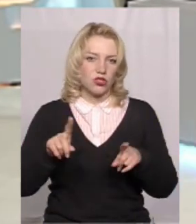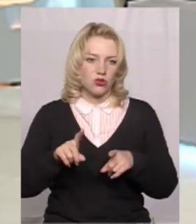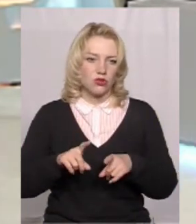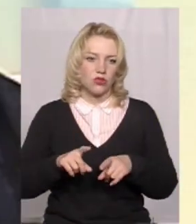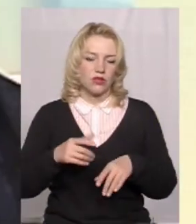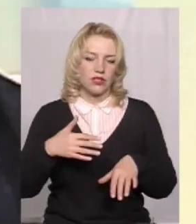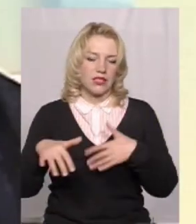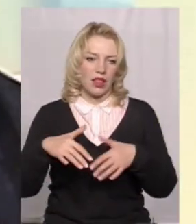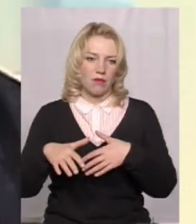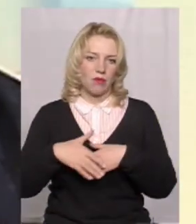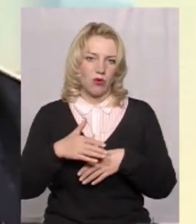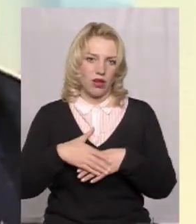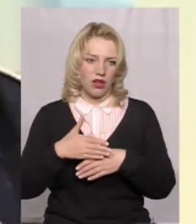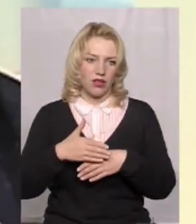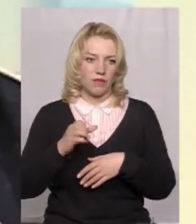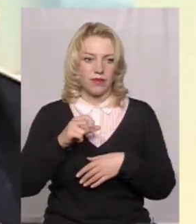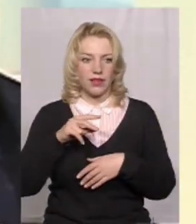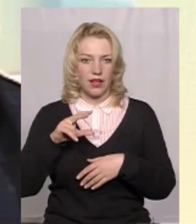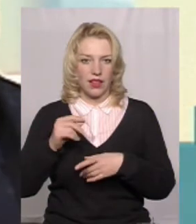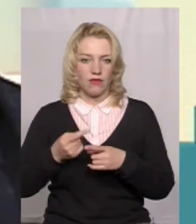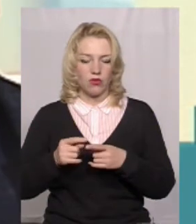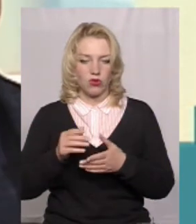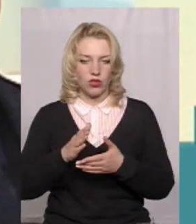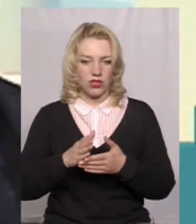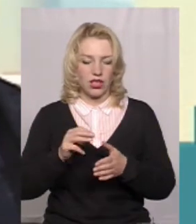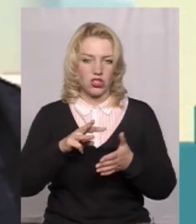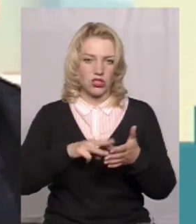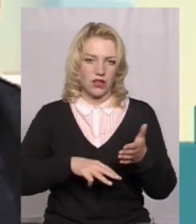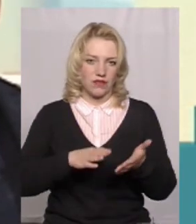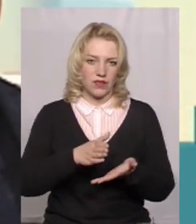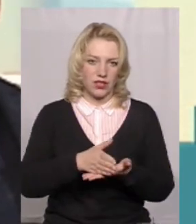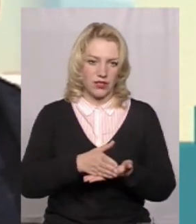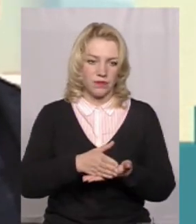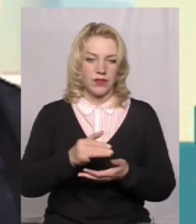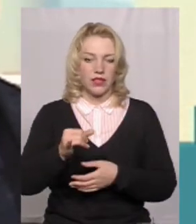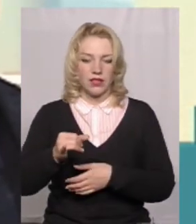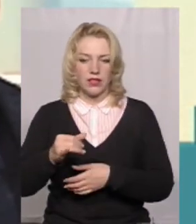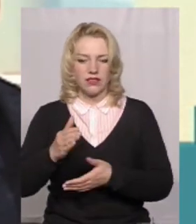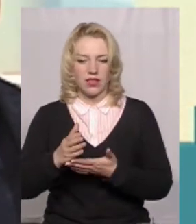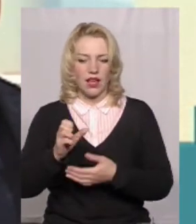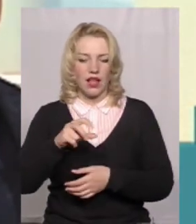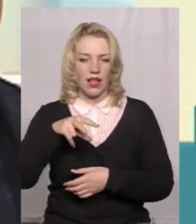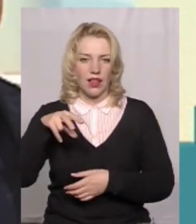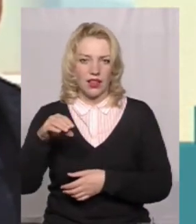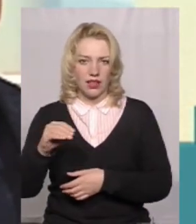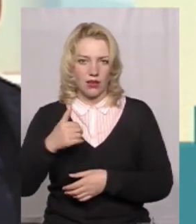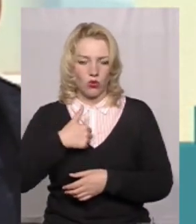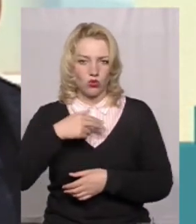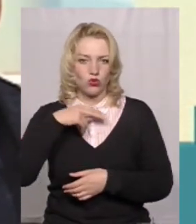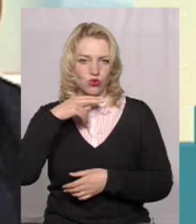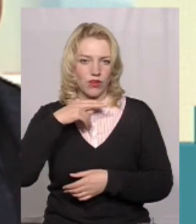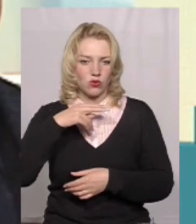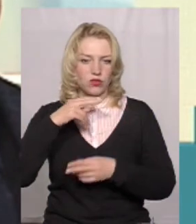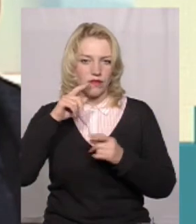слабе покарання. Але воно є. Є і штрафні санкції, є. Але я хочу звернути